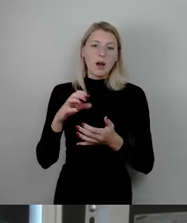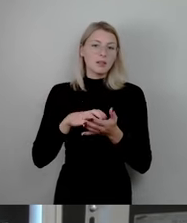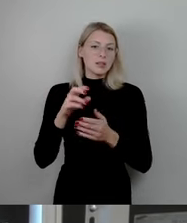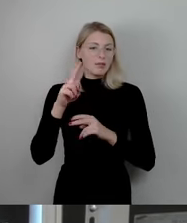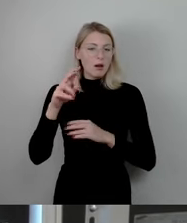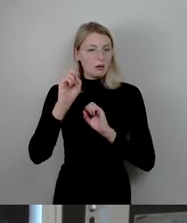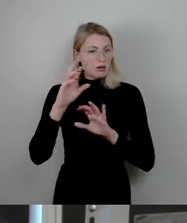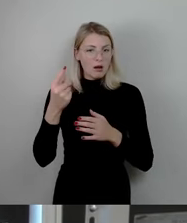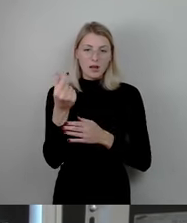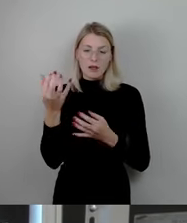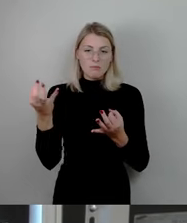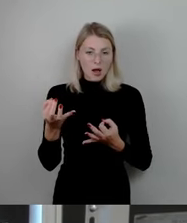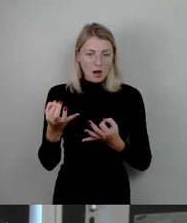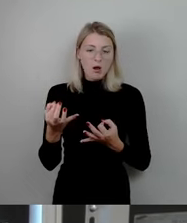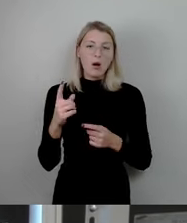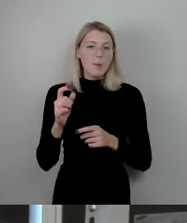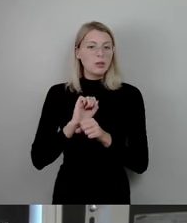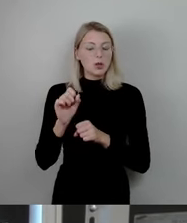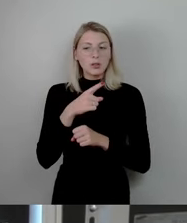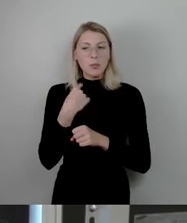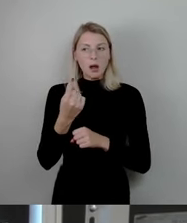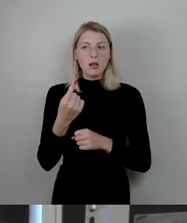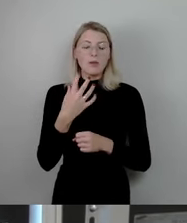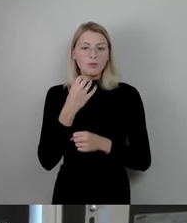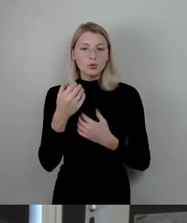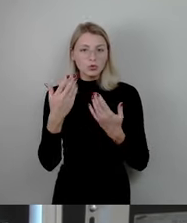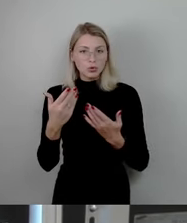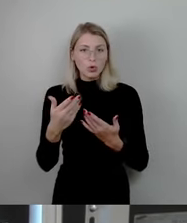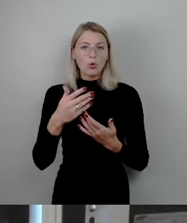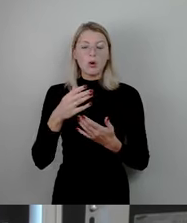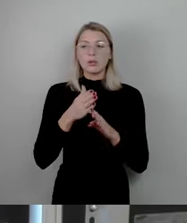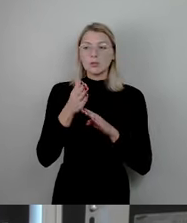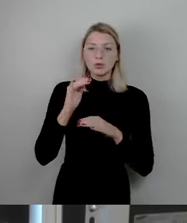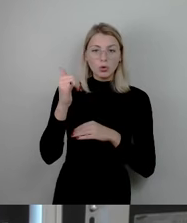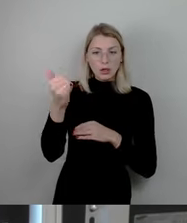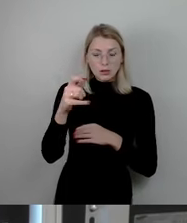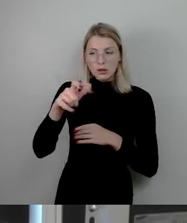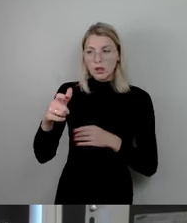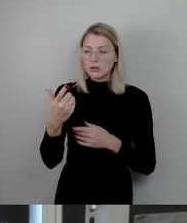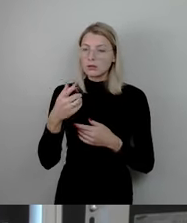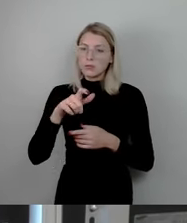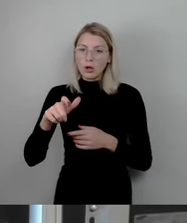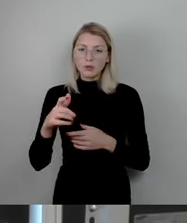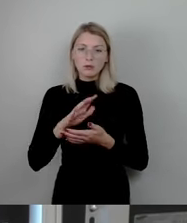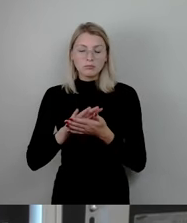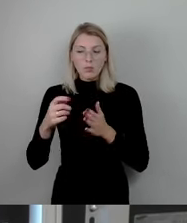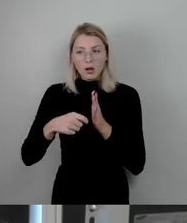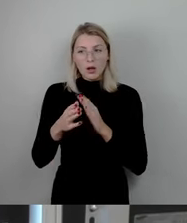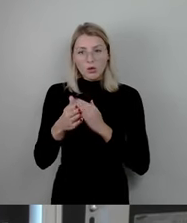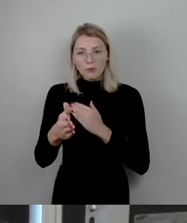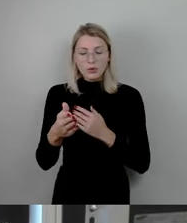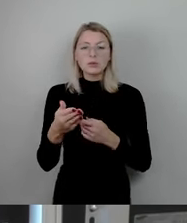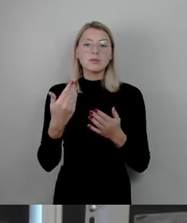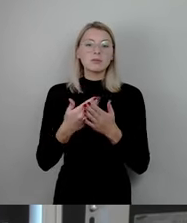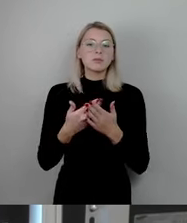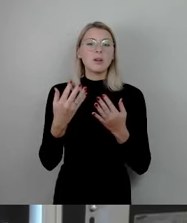Anliegen von unseren Bürgerinnen und Bürgern, von unseren Touristinnen, von Menschen, die auf der Prager Straße einkaufen gehen. Aber um diese Sicherheit zu gewährleisten, müssen